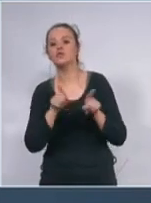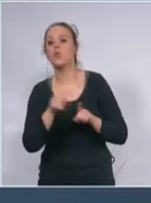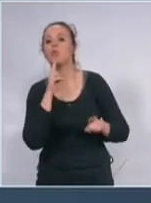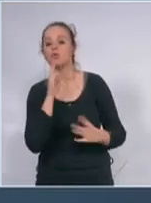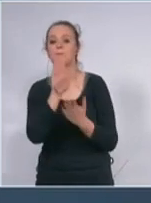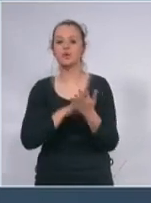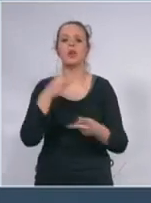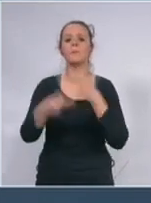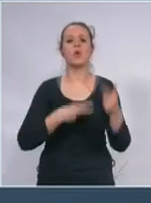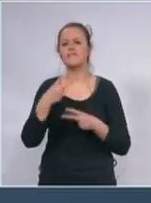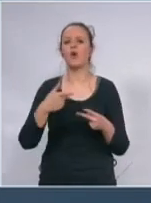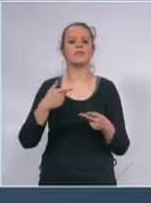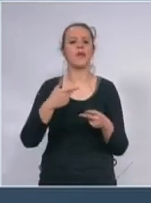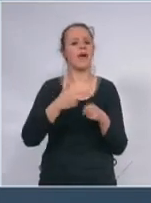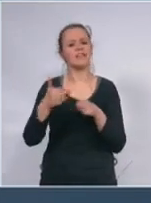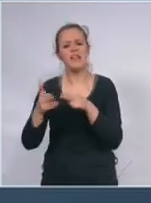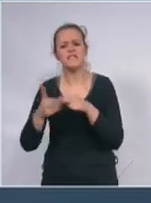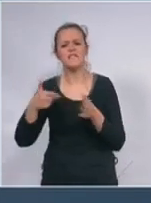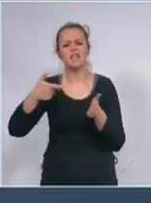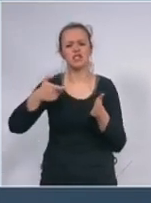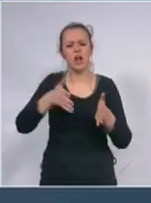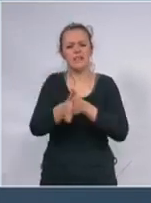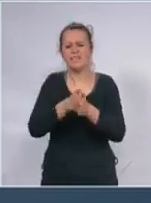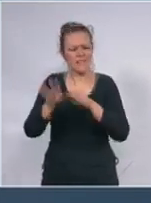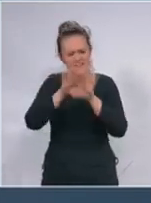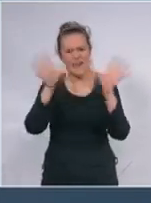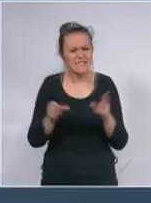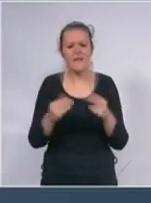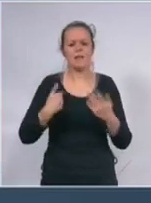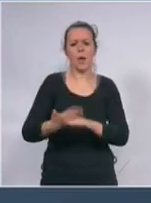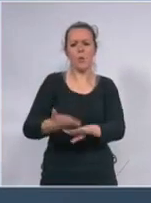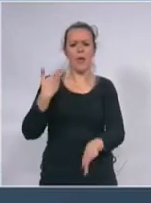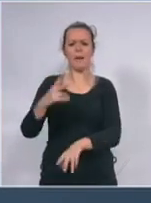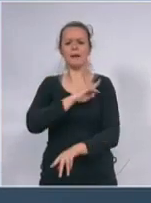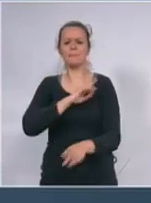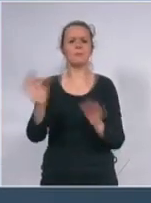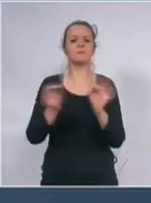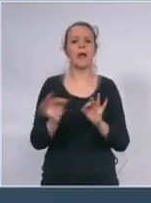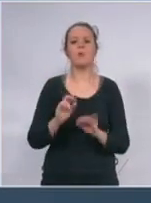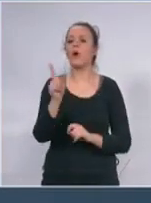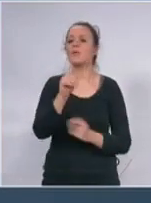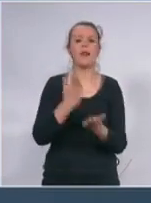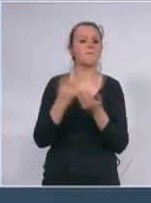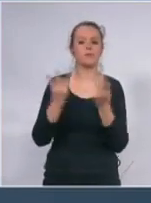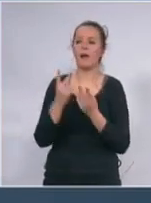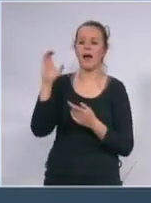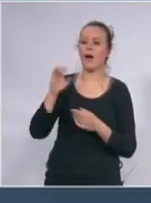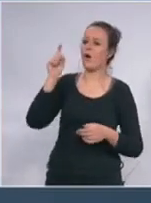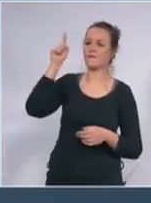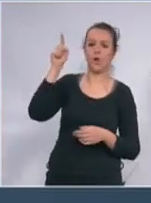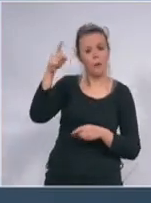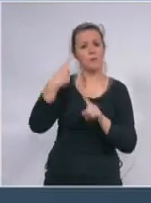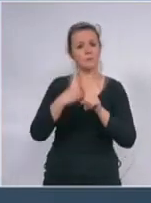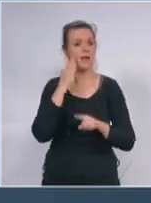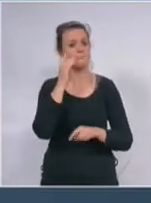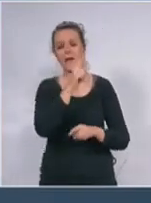utorka sve da podmirimo da ne budemo kao evropske zemlje da ne budemo kao i Sjedinjene